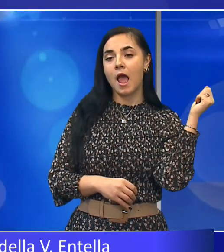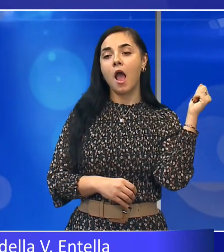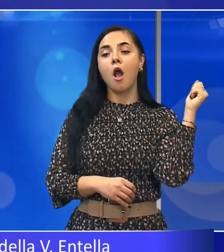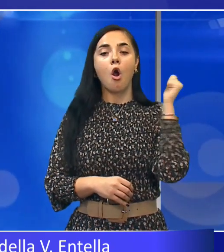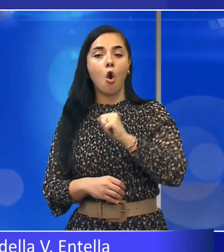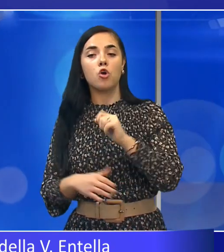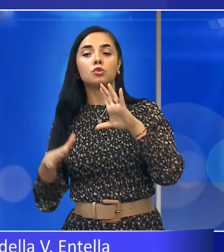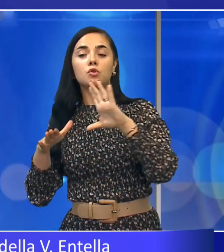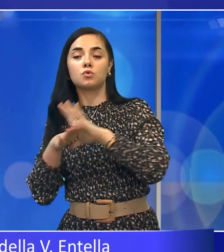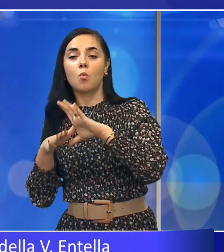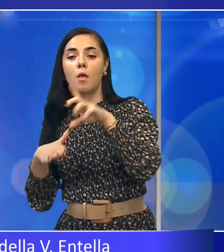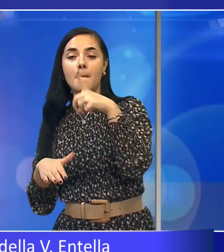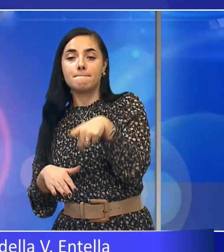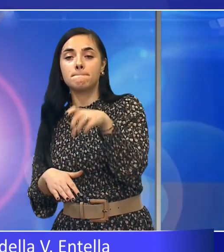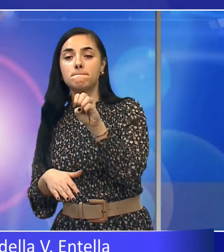Pontedera.